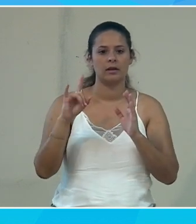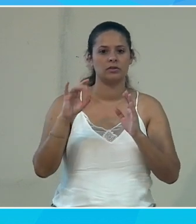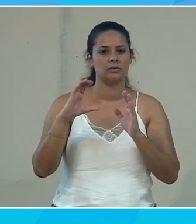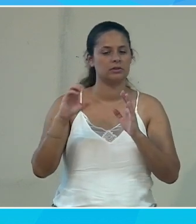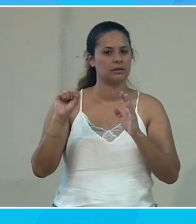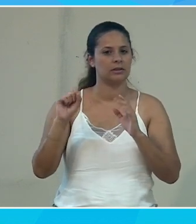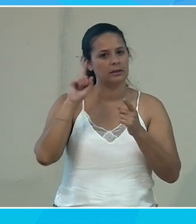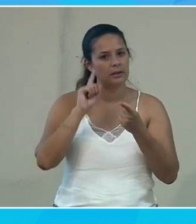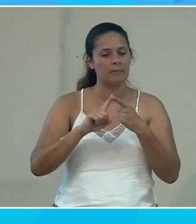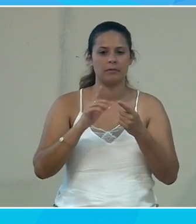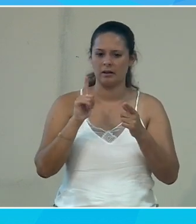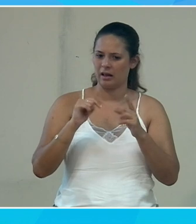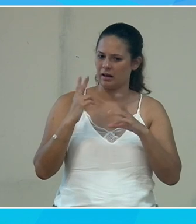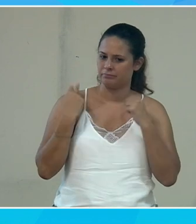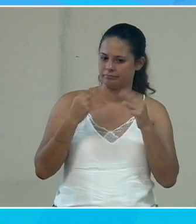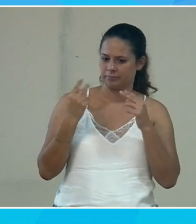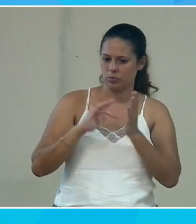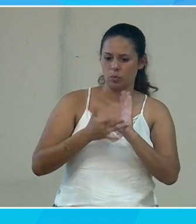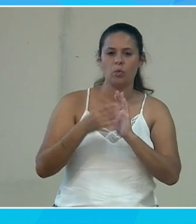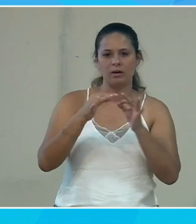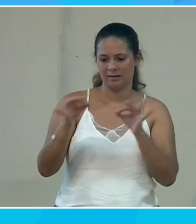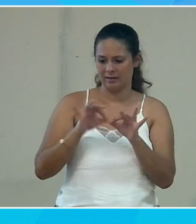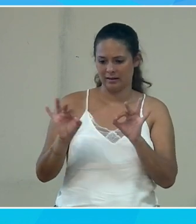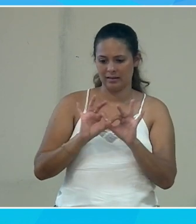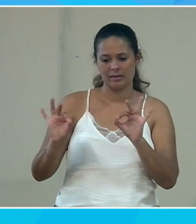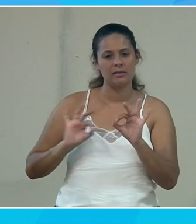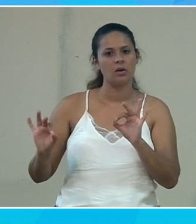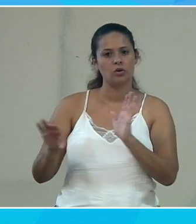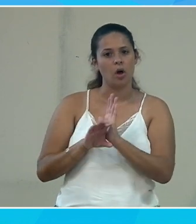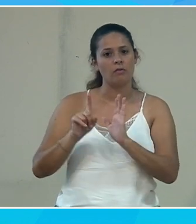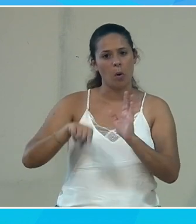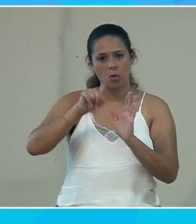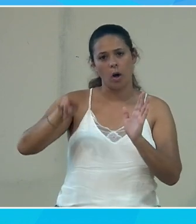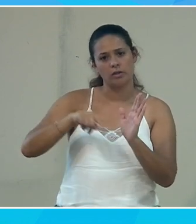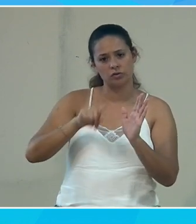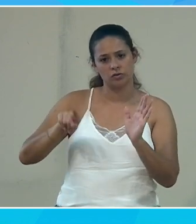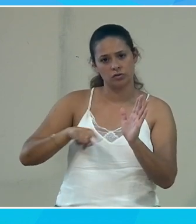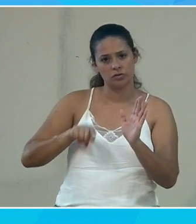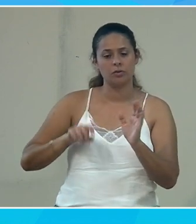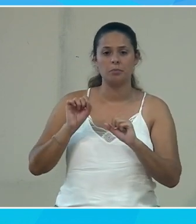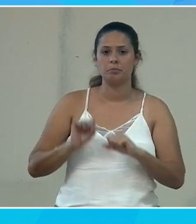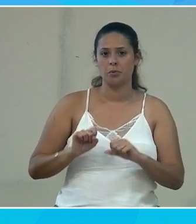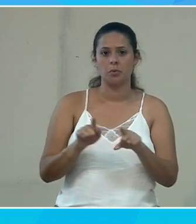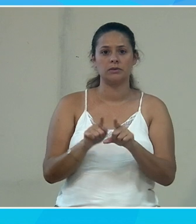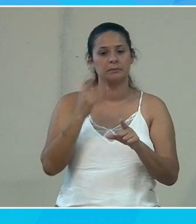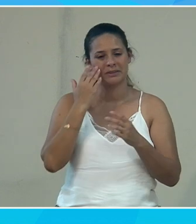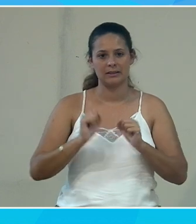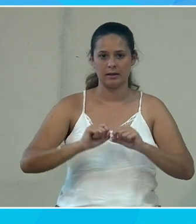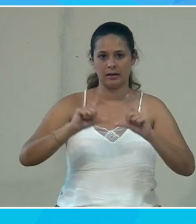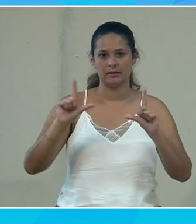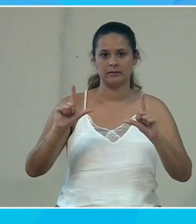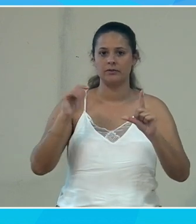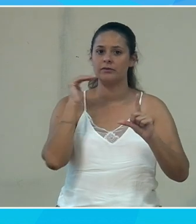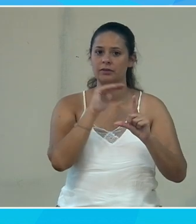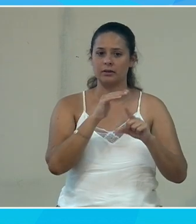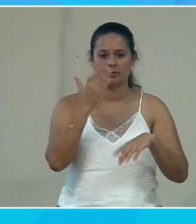où j'ai une description du problème il va m'indiquer toutes les lignes de code qu'il faut corriger il va me permettre aussi quand je l'active et je vais